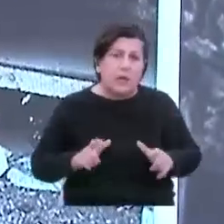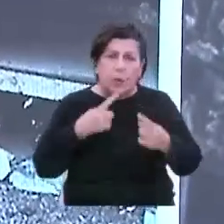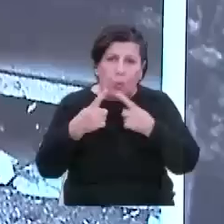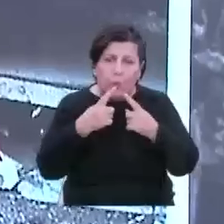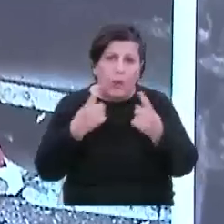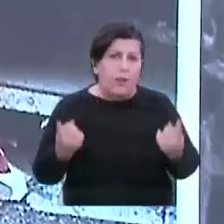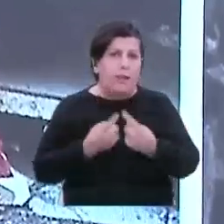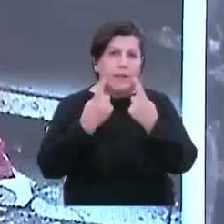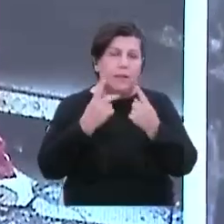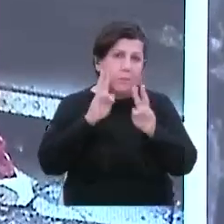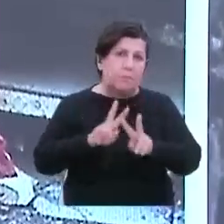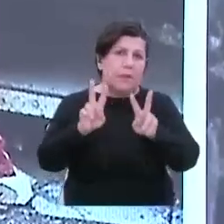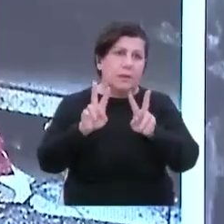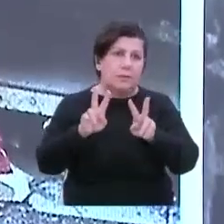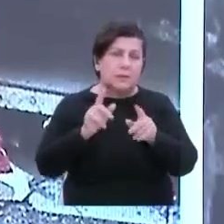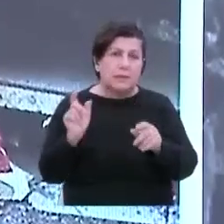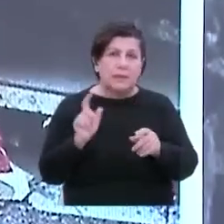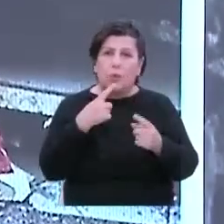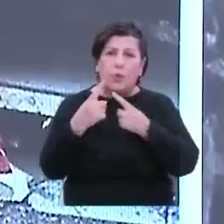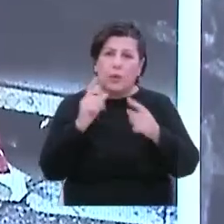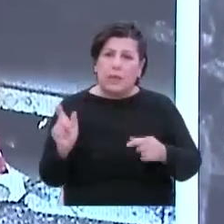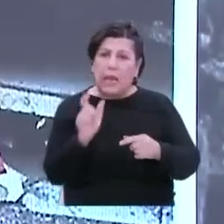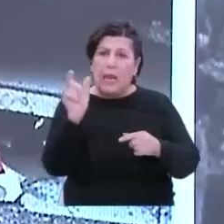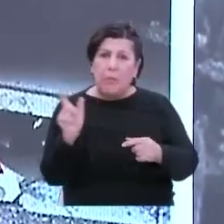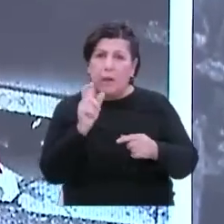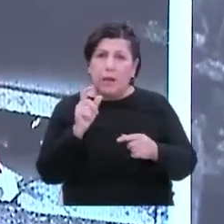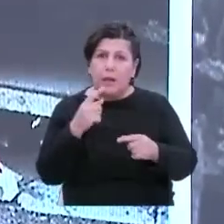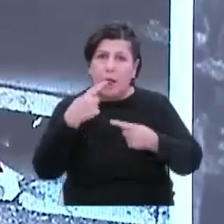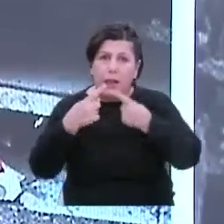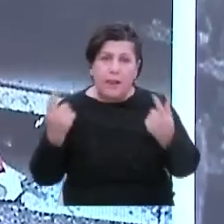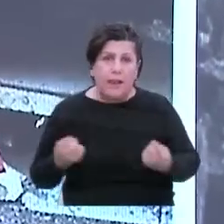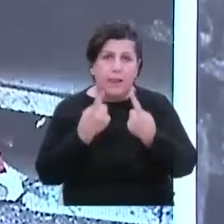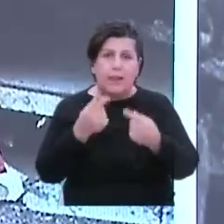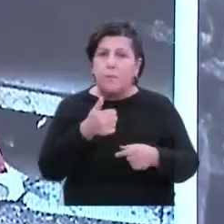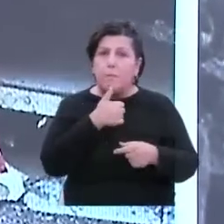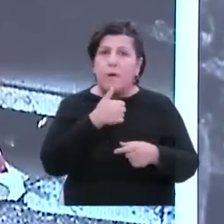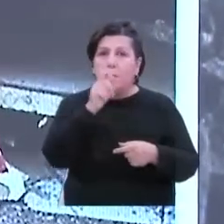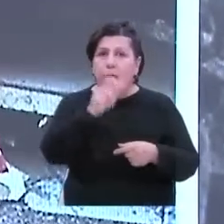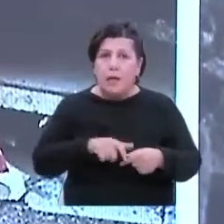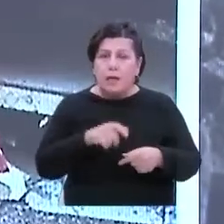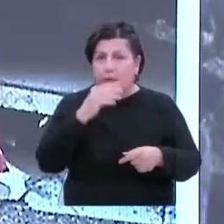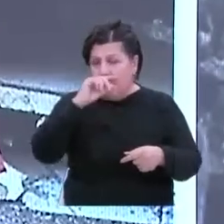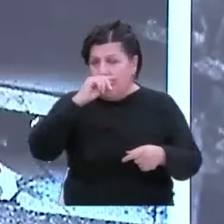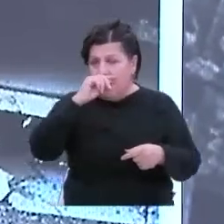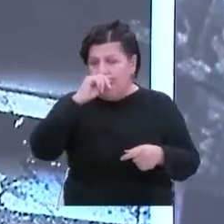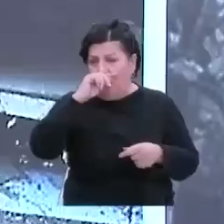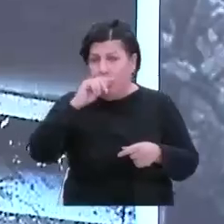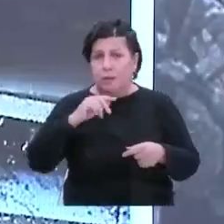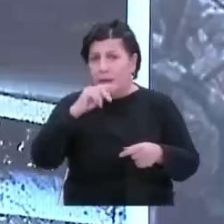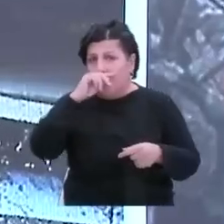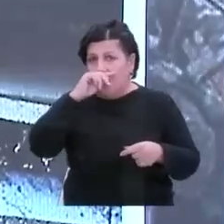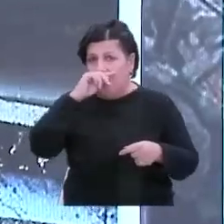Burada söz bitmiştir artık. Burada kelimeler kifayetsizdir. Baba Mesut Hançer kızının elini tuttu,